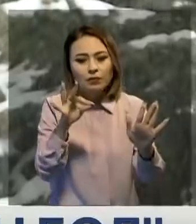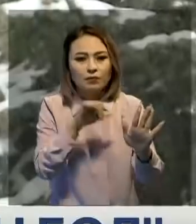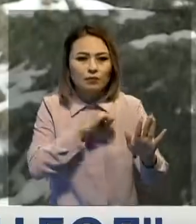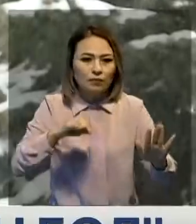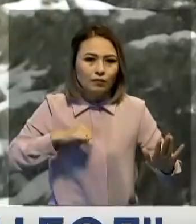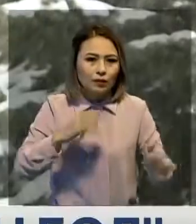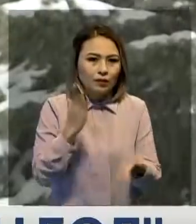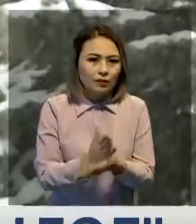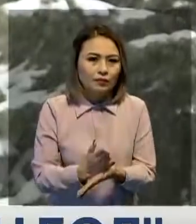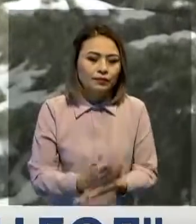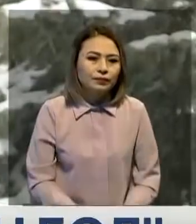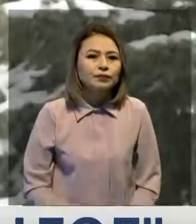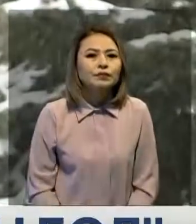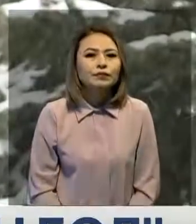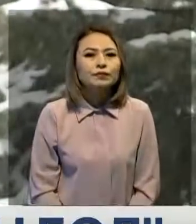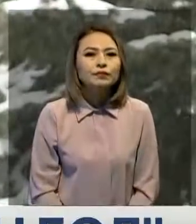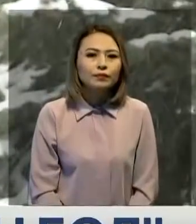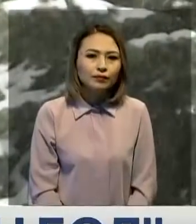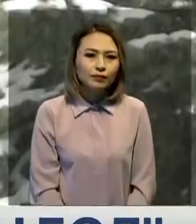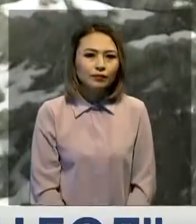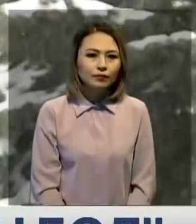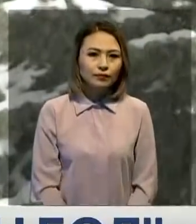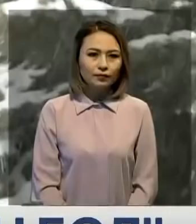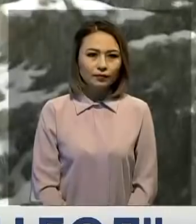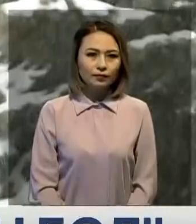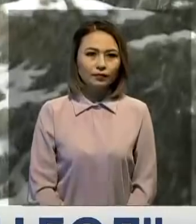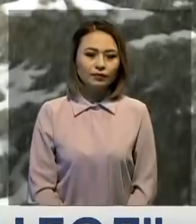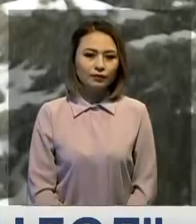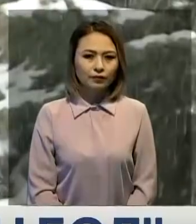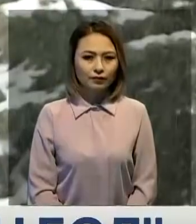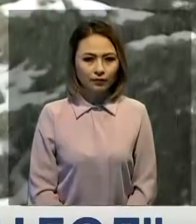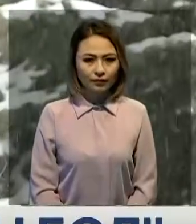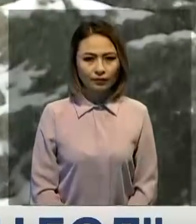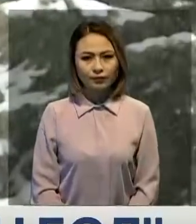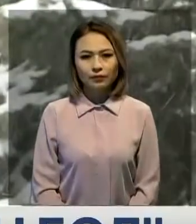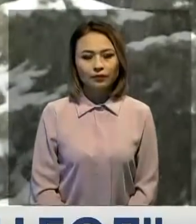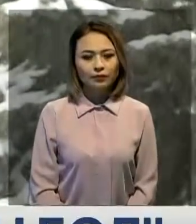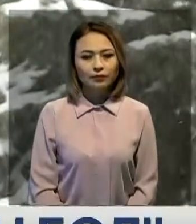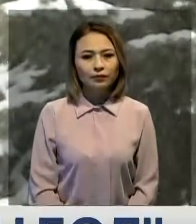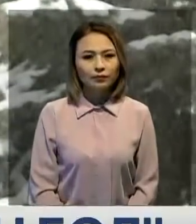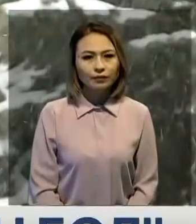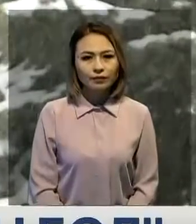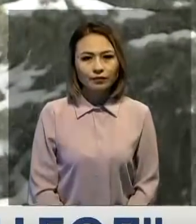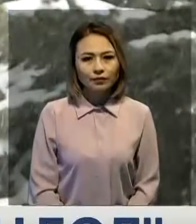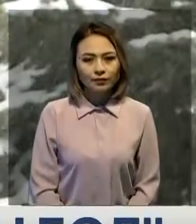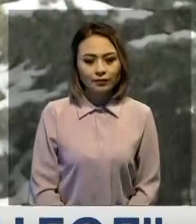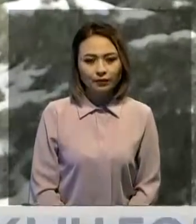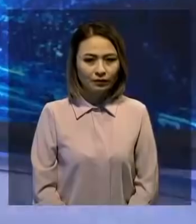өлі қадам деп баға берді. Арда Қасылғанғына Сайран Аханбаев, Аймақтағы тіршілердің көмегімен Қабар 24.